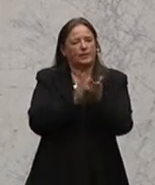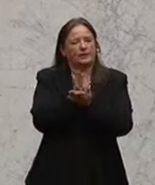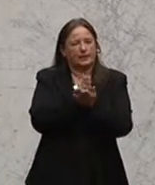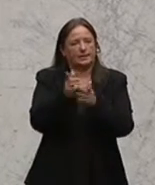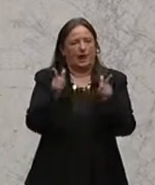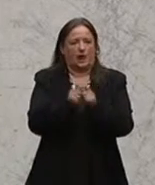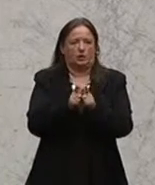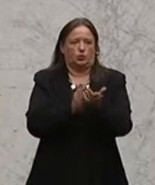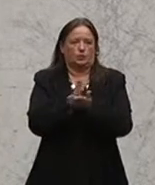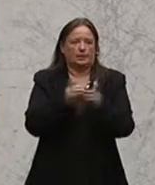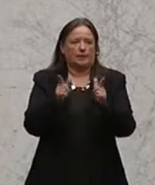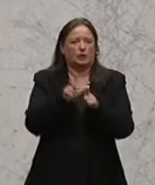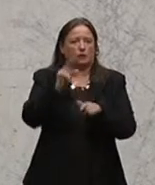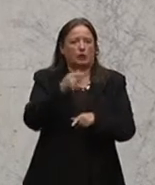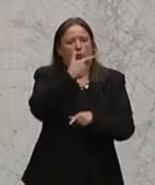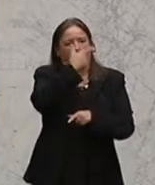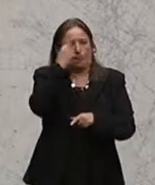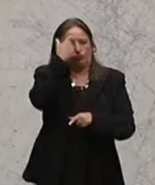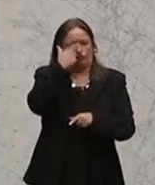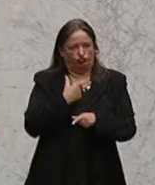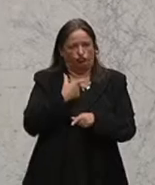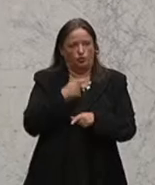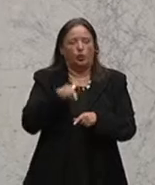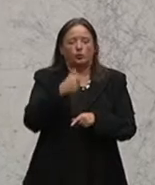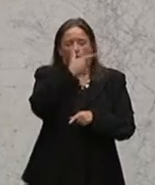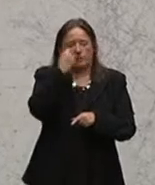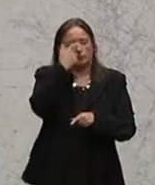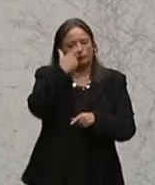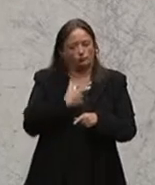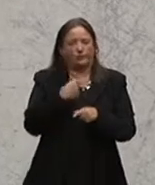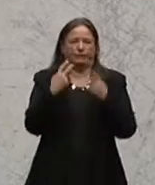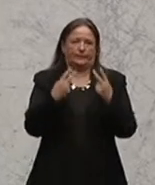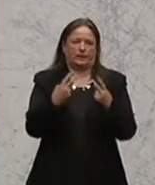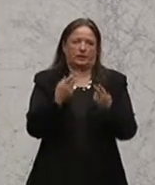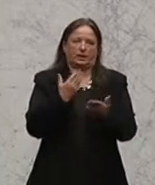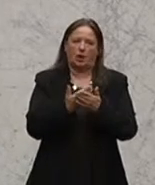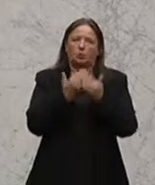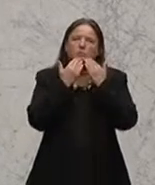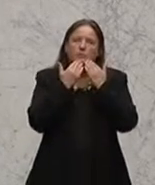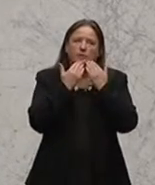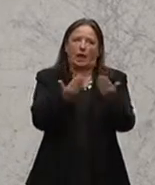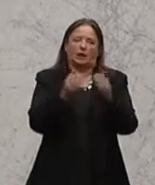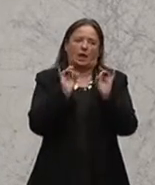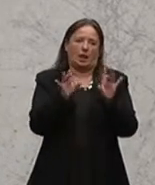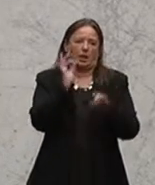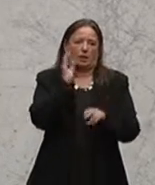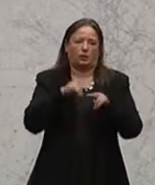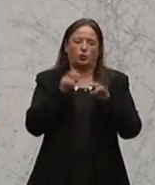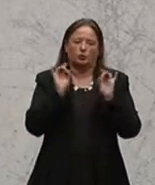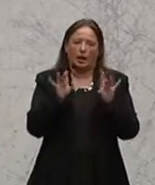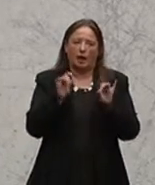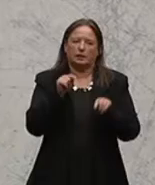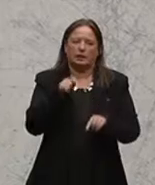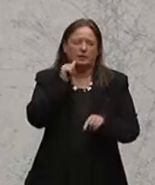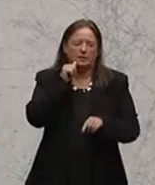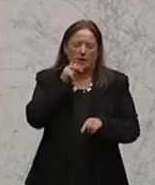Dienstleistung wird vom Menschen erbracht. Es kommt auf den Menschen an und daher ein Dankeschön an die Lehrerinnen und Lehrern, die sich täglich dieser